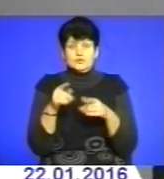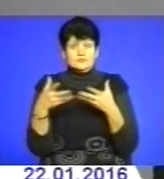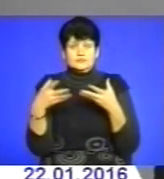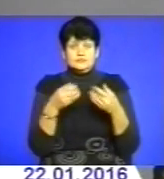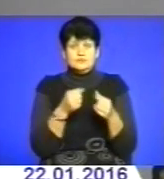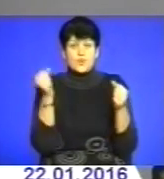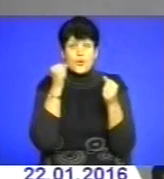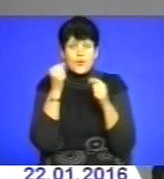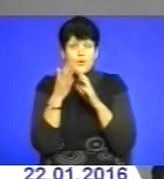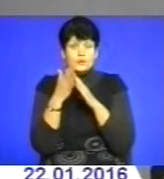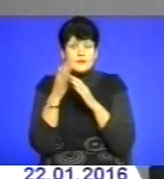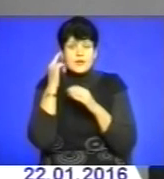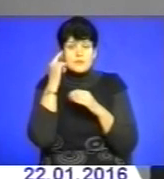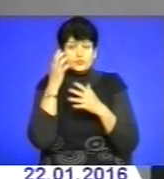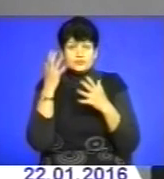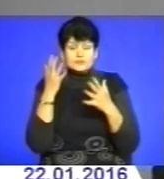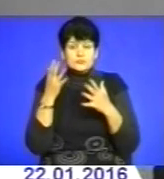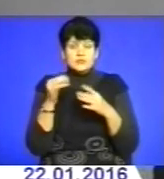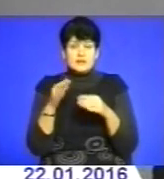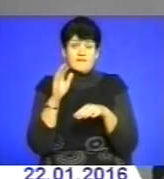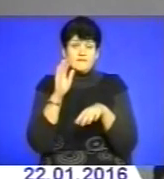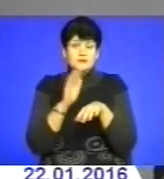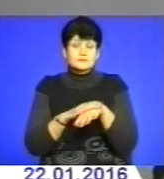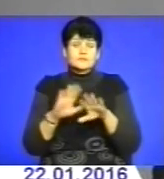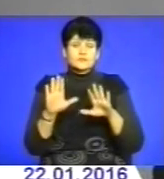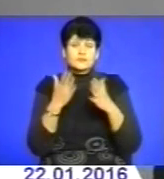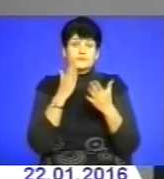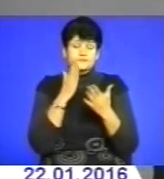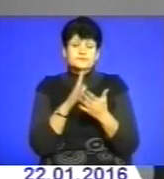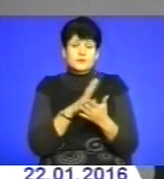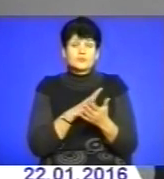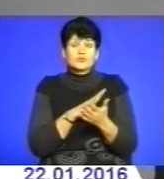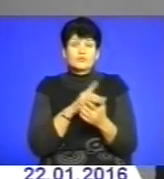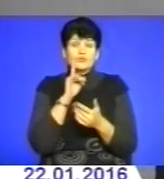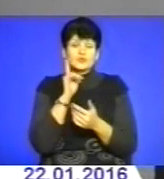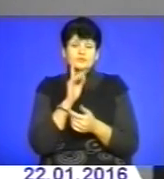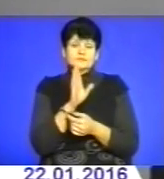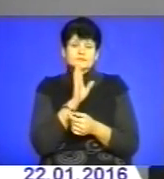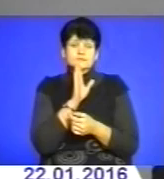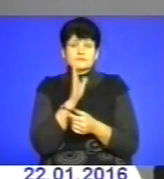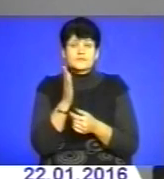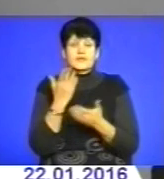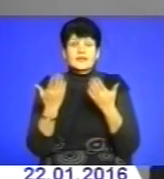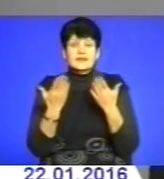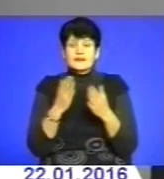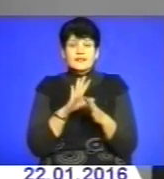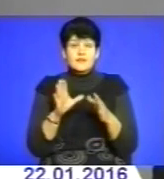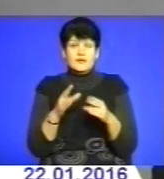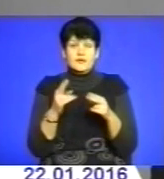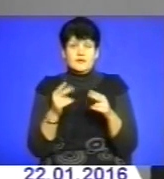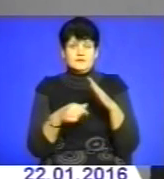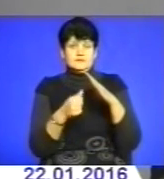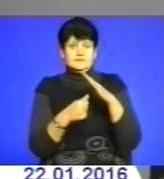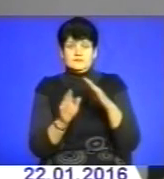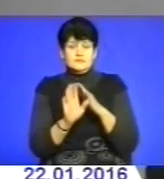оголену вона не подумала. І фактично такий прикрий випадок мав в місце у молодої людини, скажімо так, яка не є безхаченком, яка